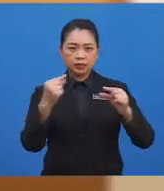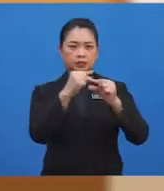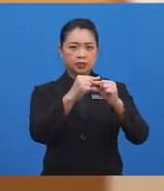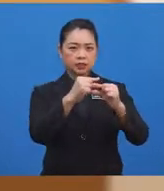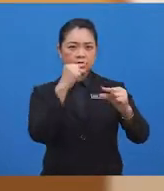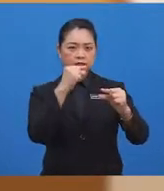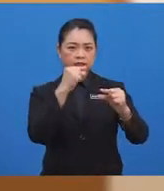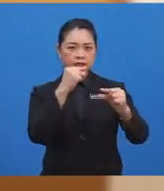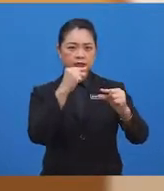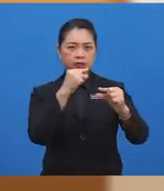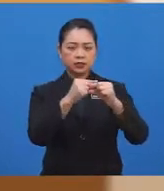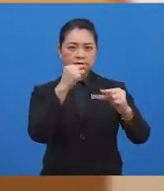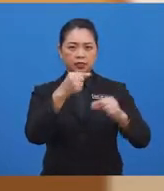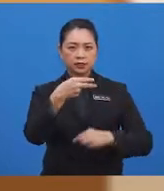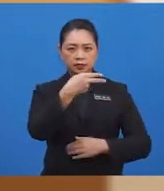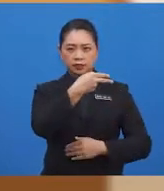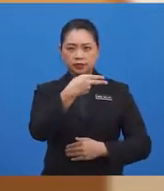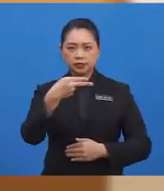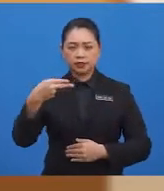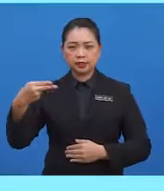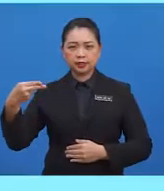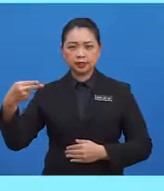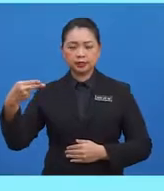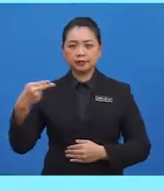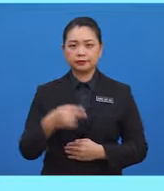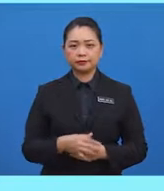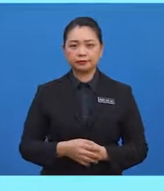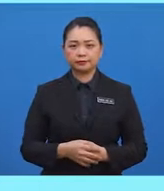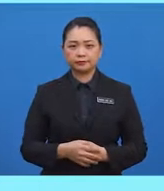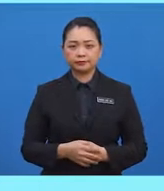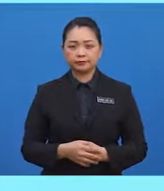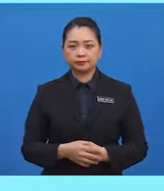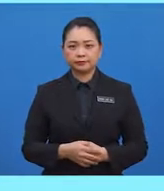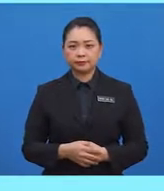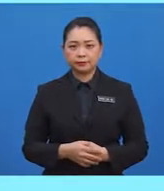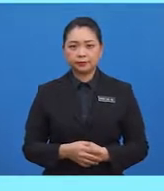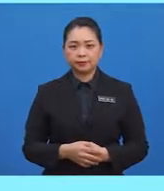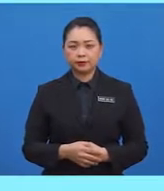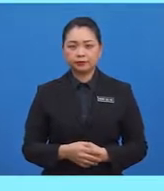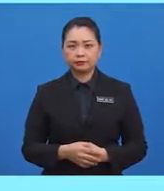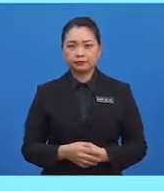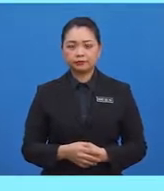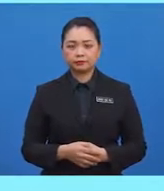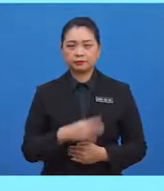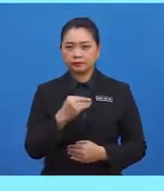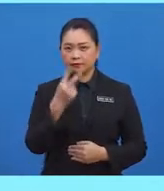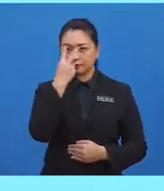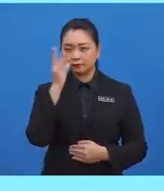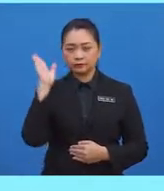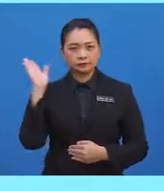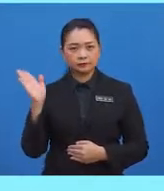garis selari dan garis serenjang. Ini merupakan